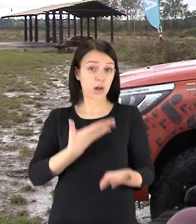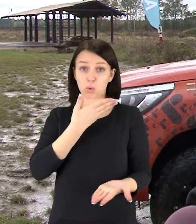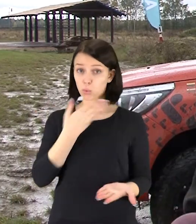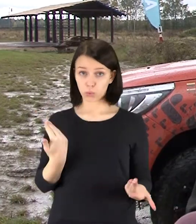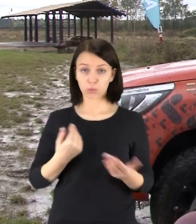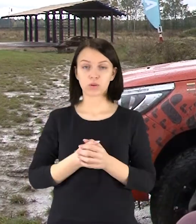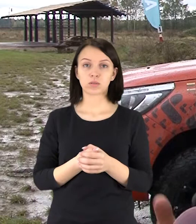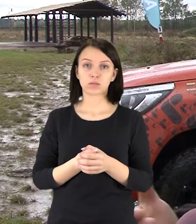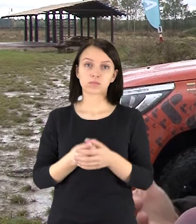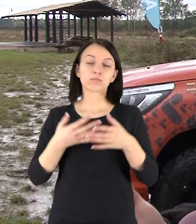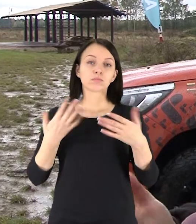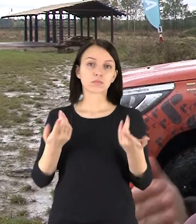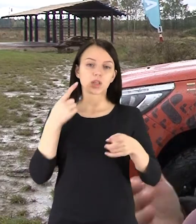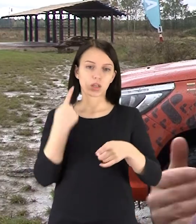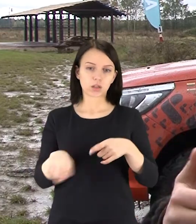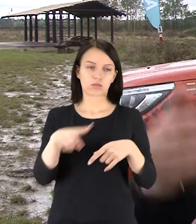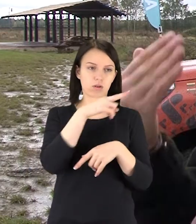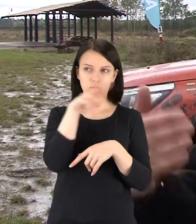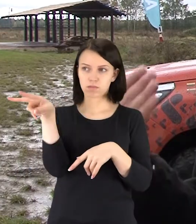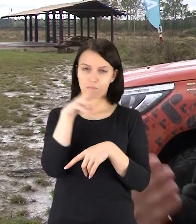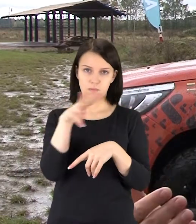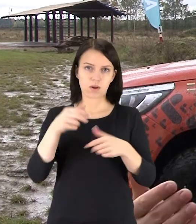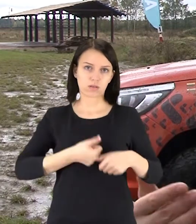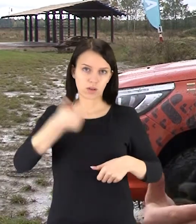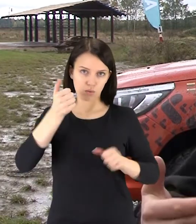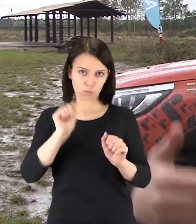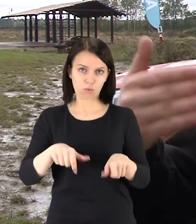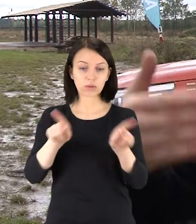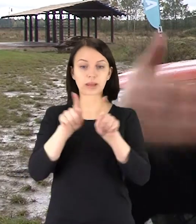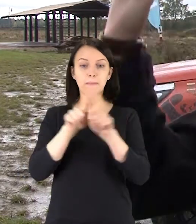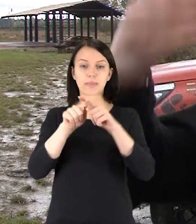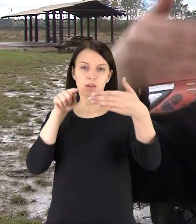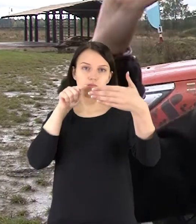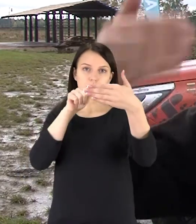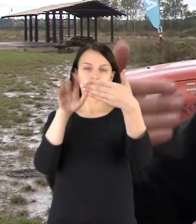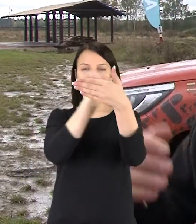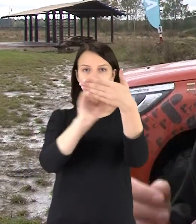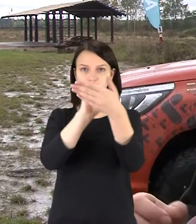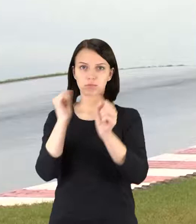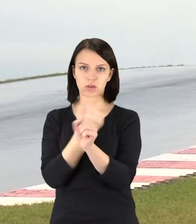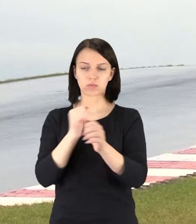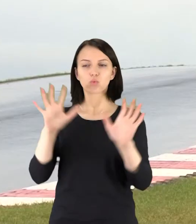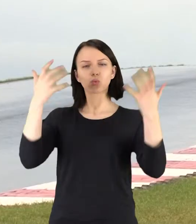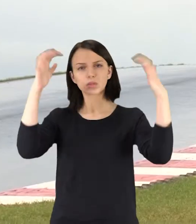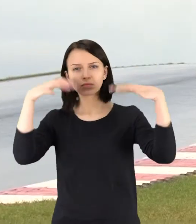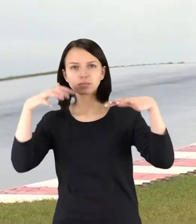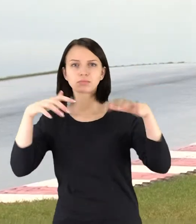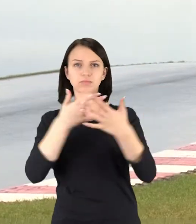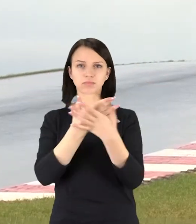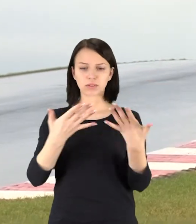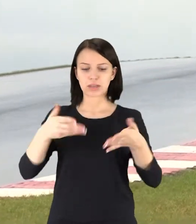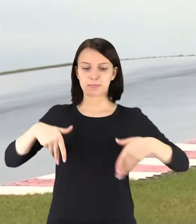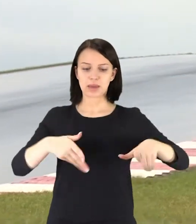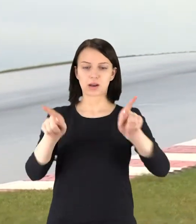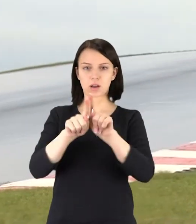nekainuoja brangiai, tai jūs iš karto turite žymiai geresnį matomumą. Iš vidaus irgi reikia nusivalyti stiklą. Kai nenustoja lyti ir